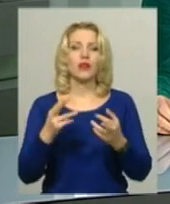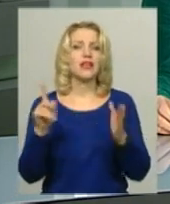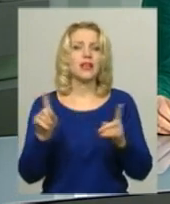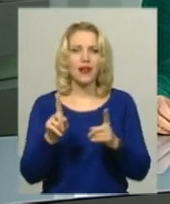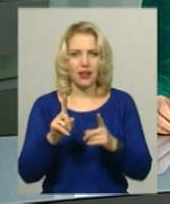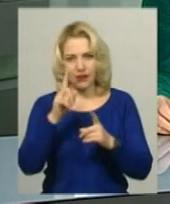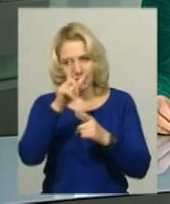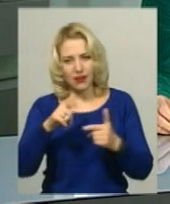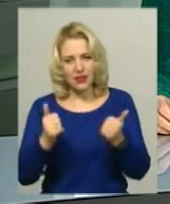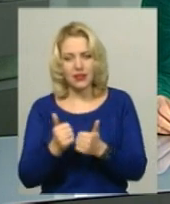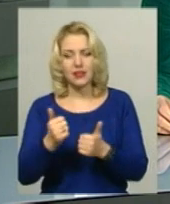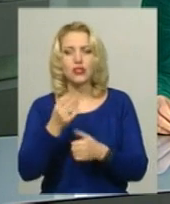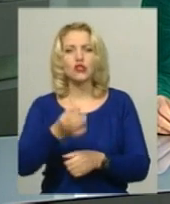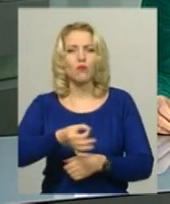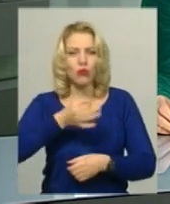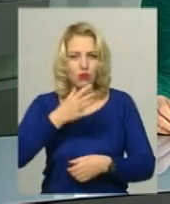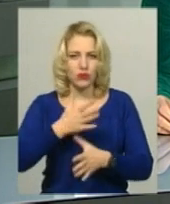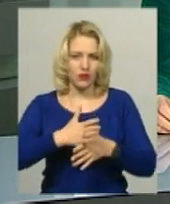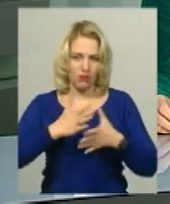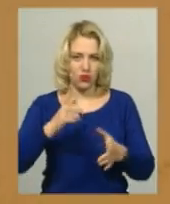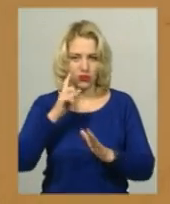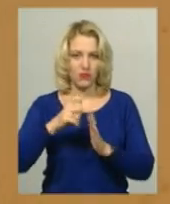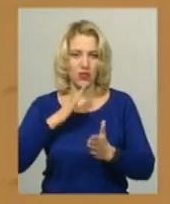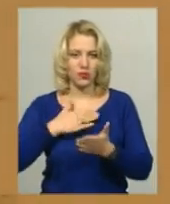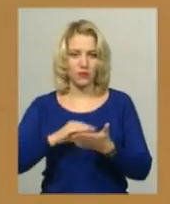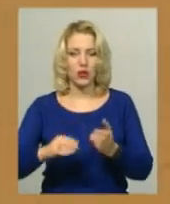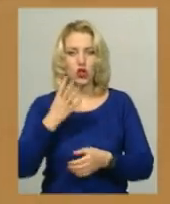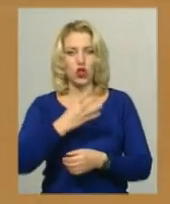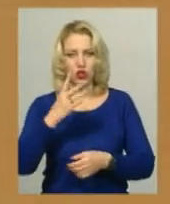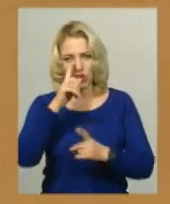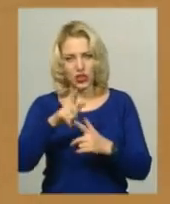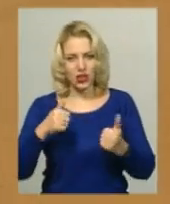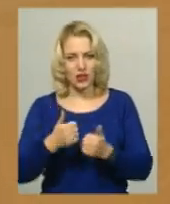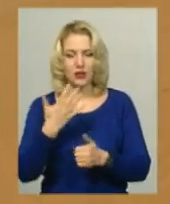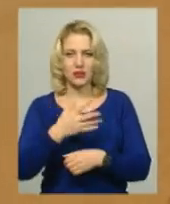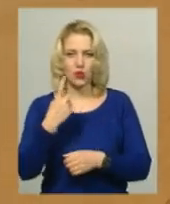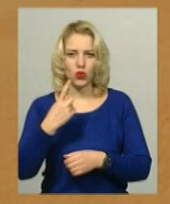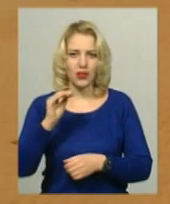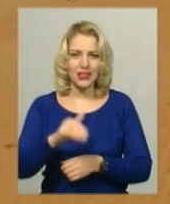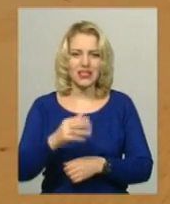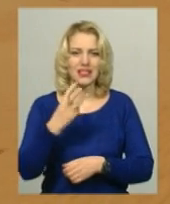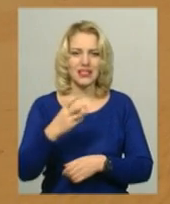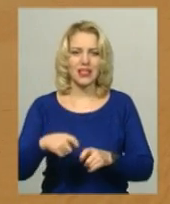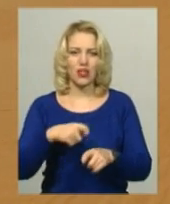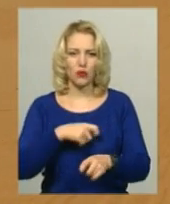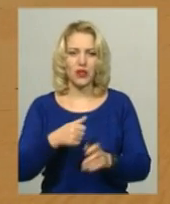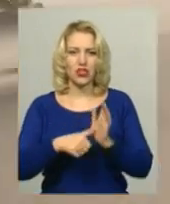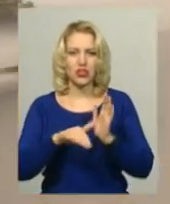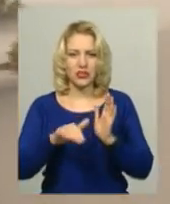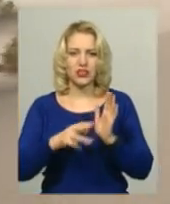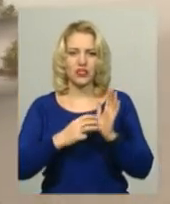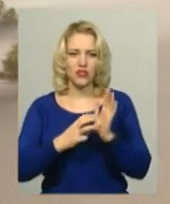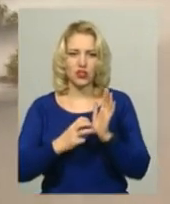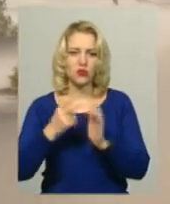мандрівникам найбільше, дізнавалась Леся Боровець. 44 країни, 51 тисяча 300 кілометрів, 6 тисяч